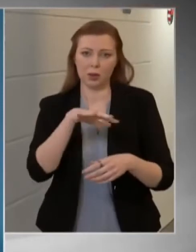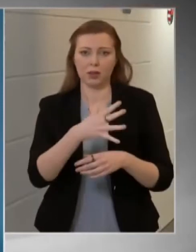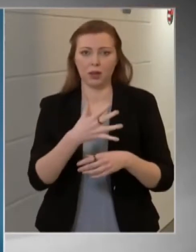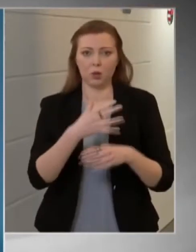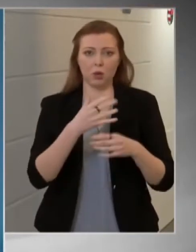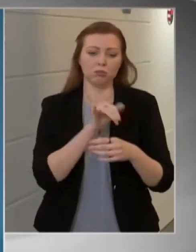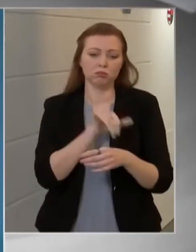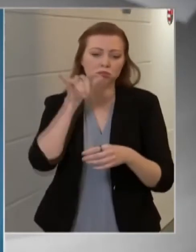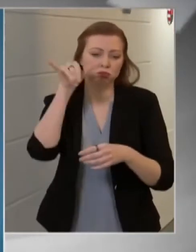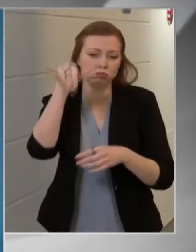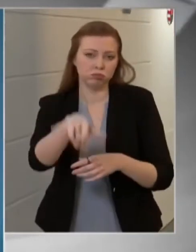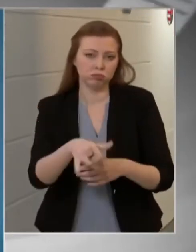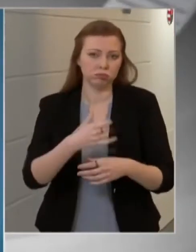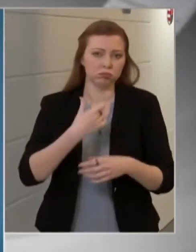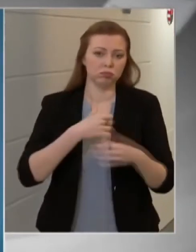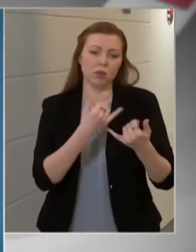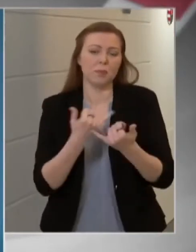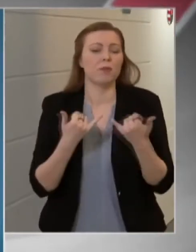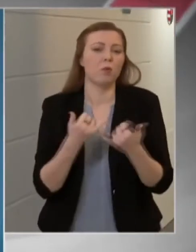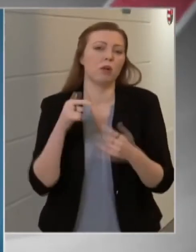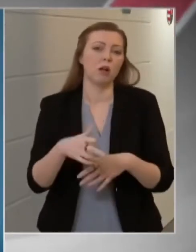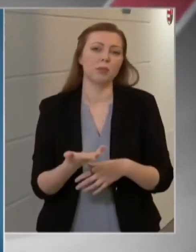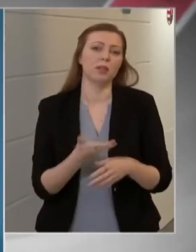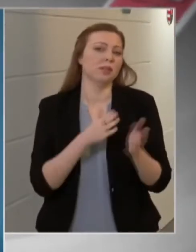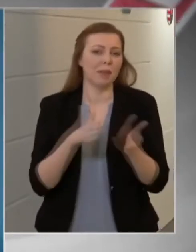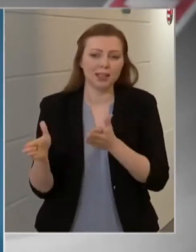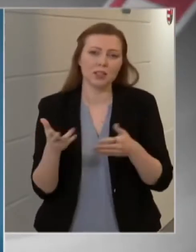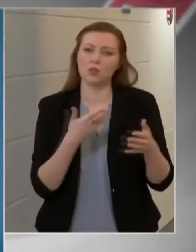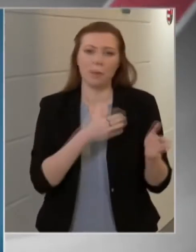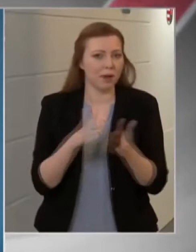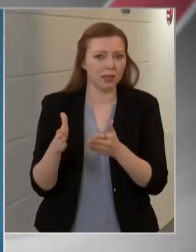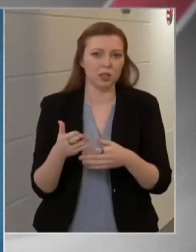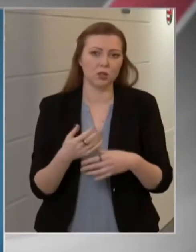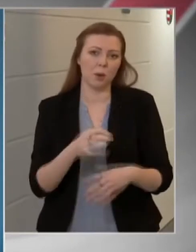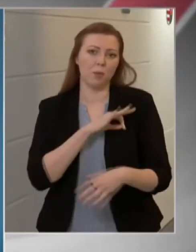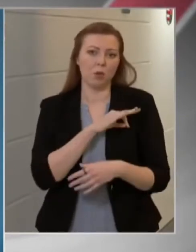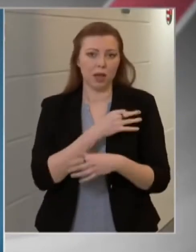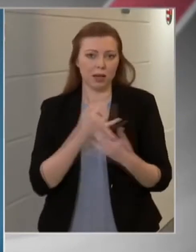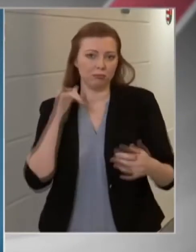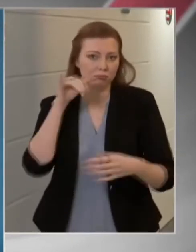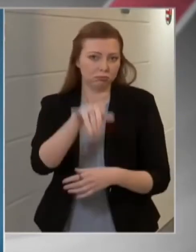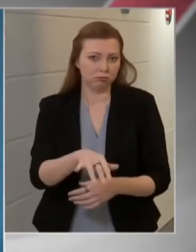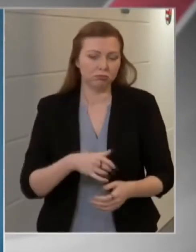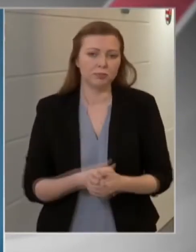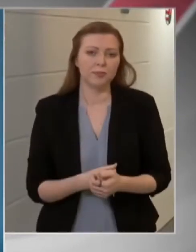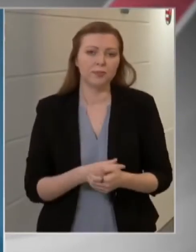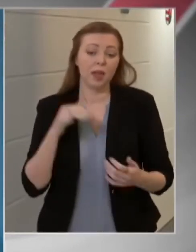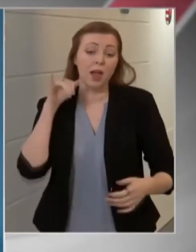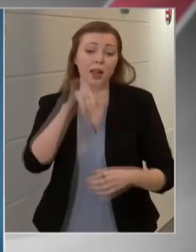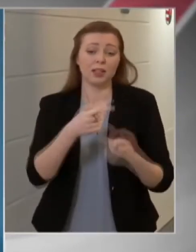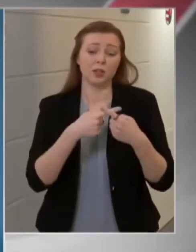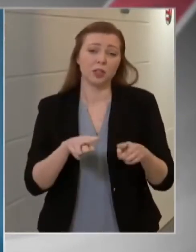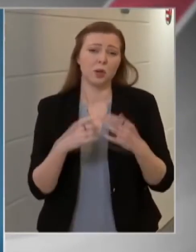nulla órától lépett hatályba. A tilalom nem érinti a jelenleg érvényben lévő korlátozásokat. A leszállási tilalma